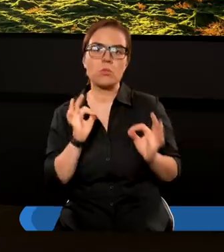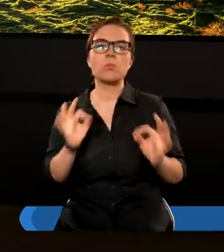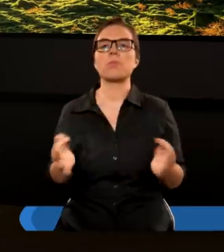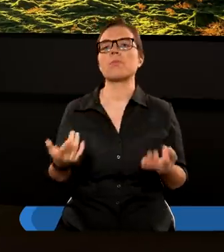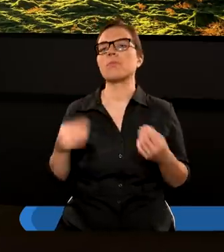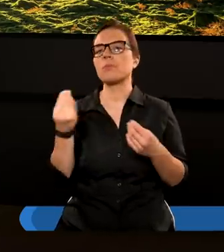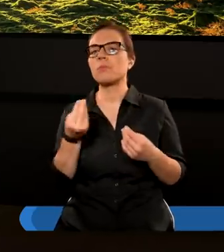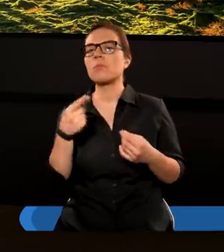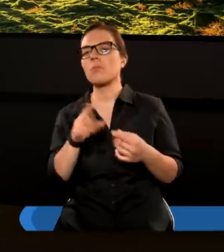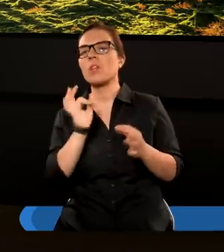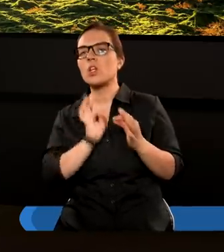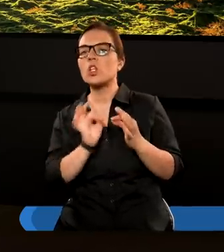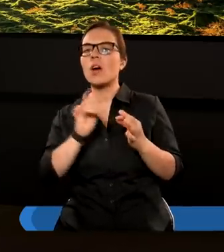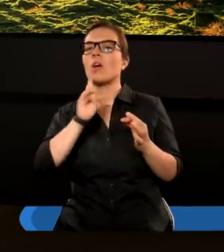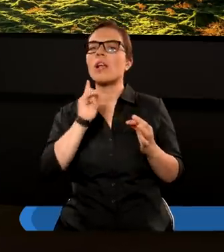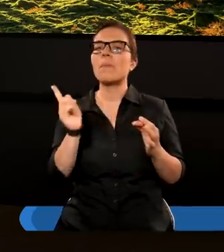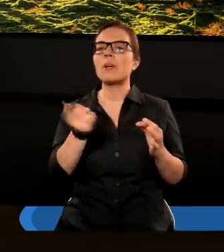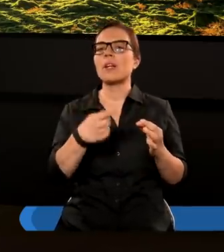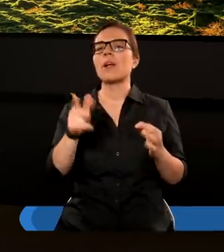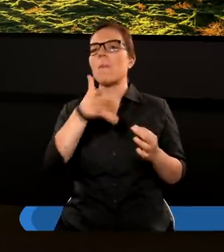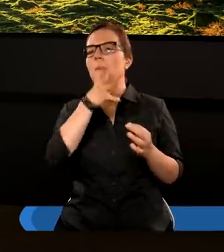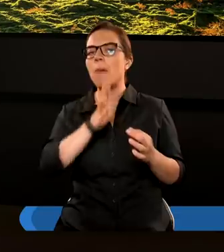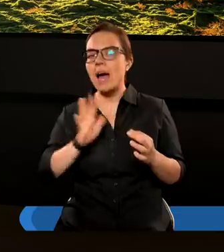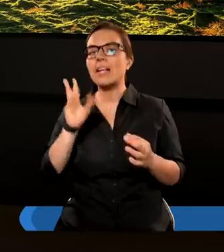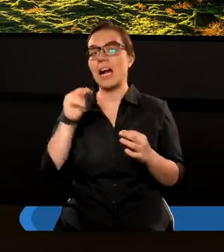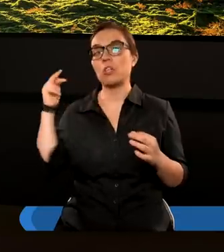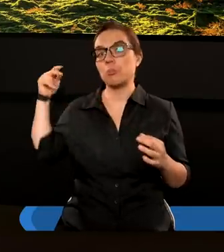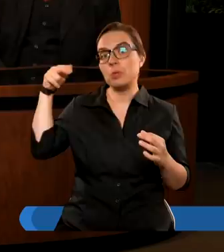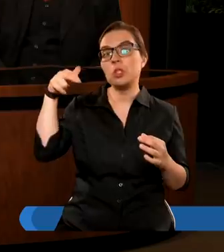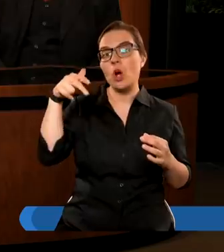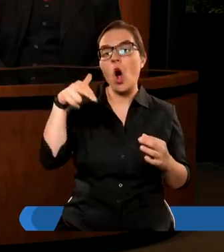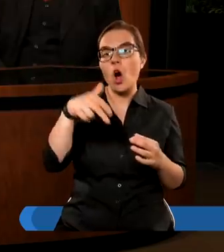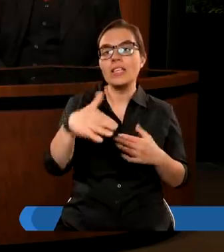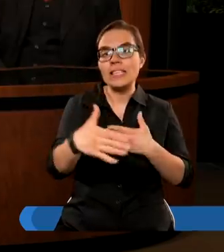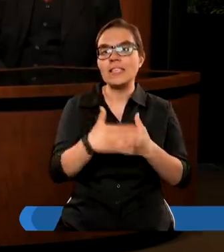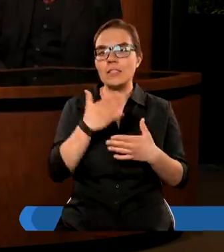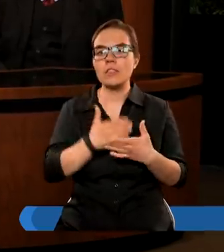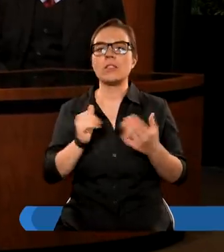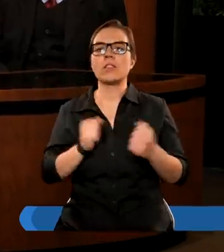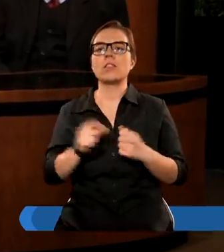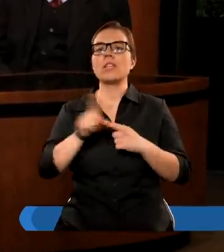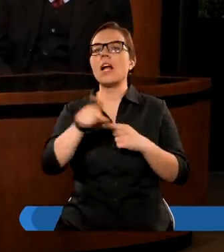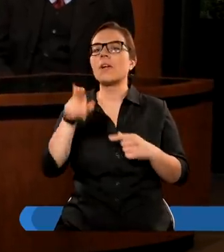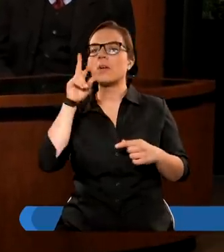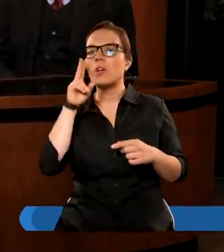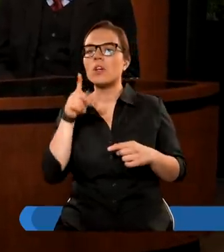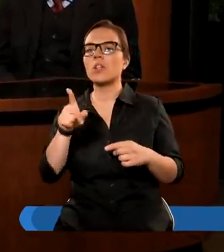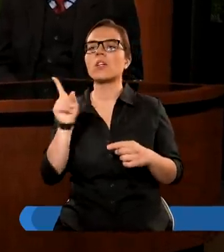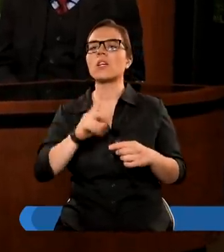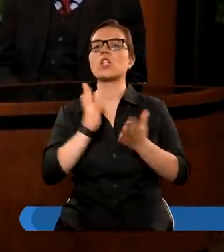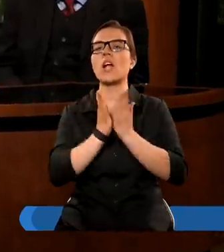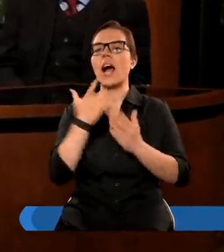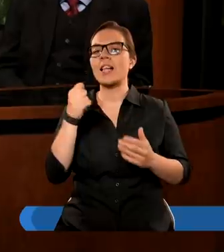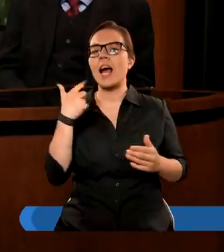Miał szczególne przesłanie, że Mesjasz przychodzi. Od razu kojarzy mi się to z proroctwami